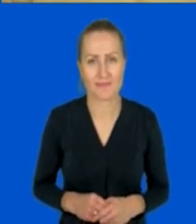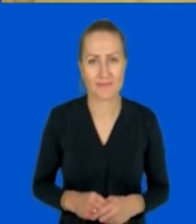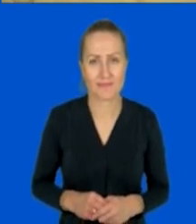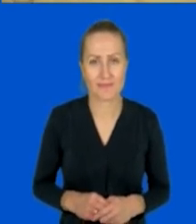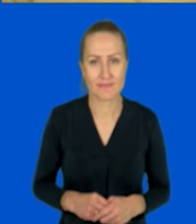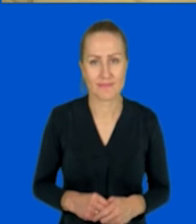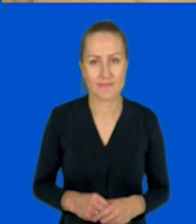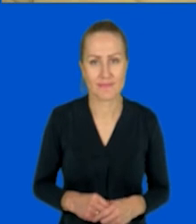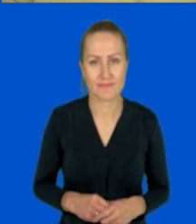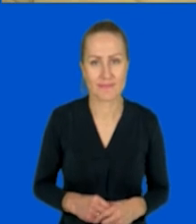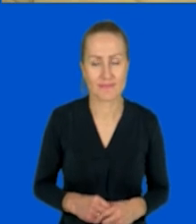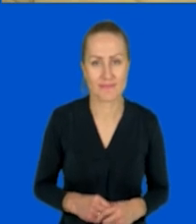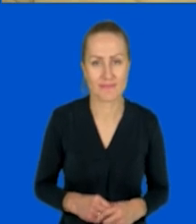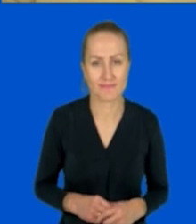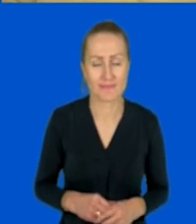Sprawdzamy, czy działa?